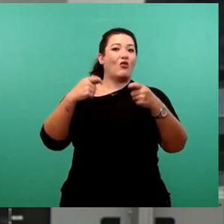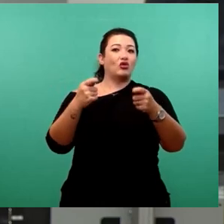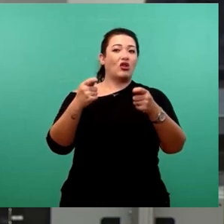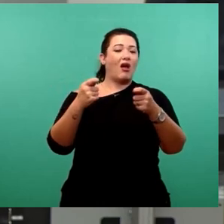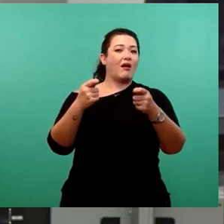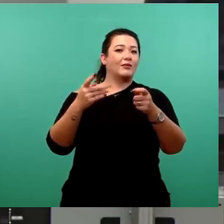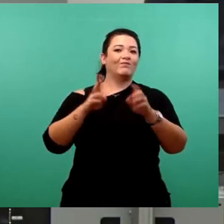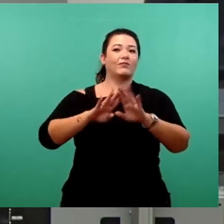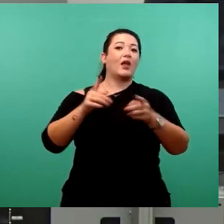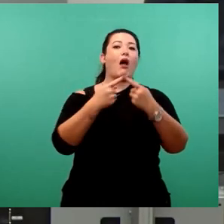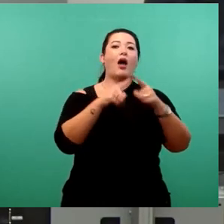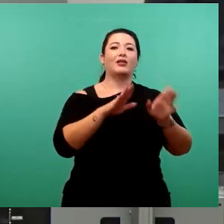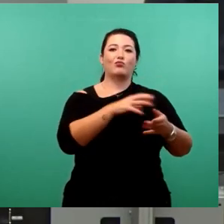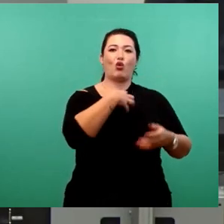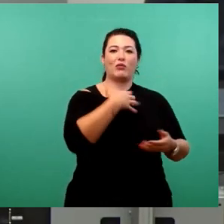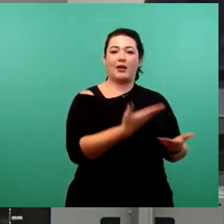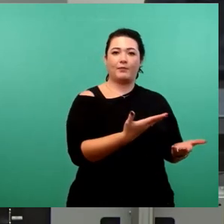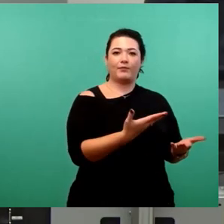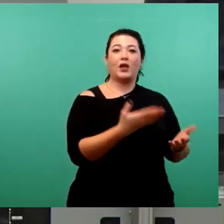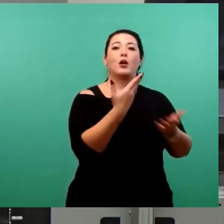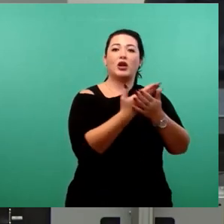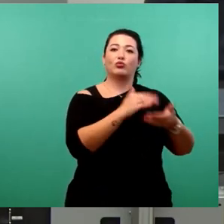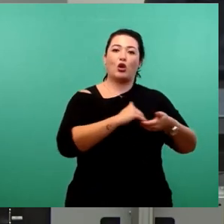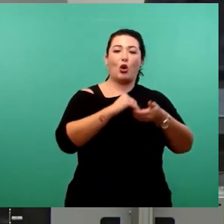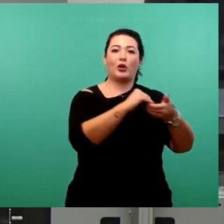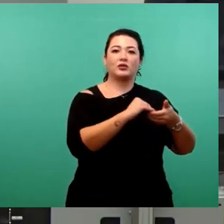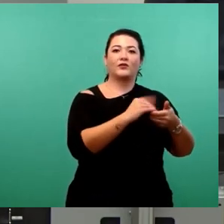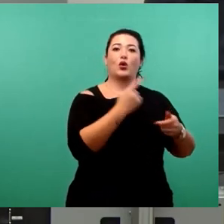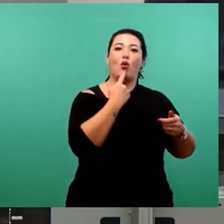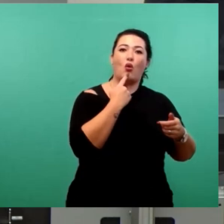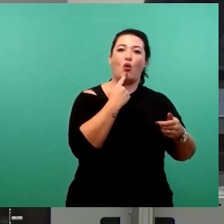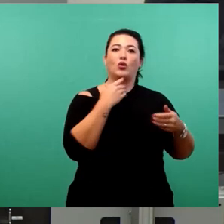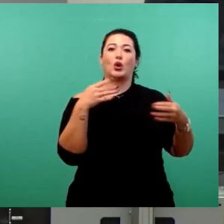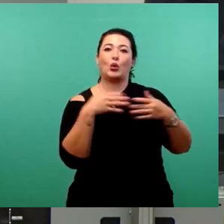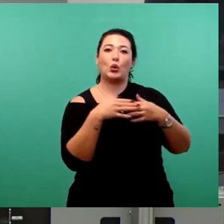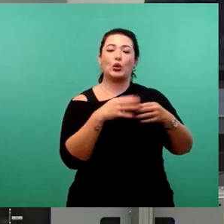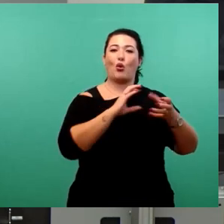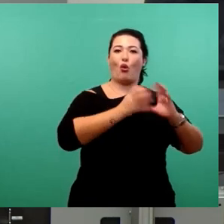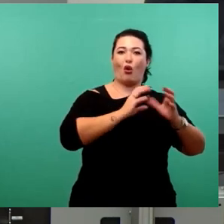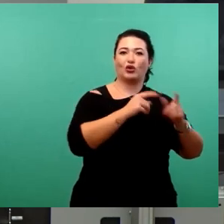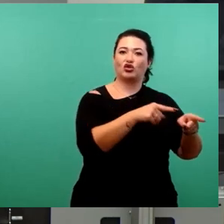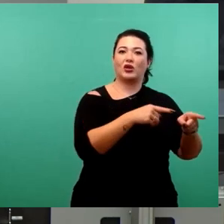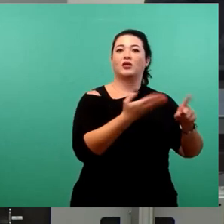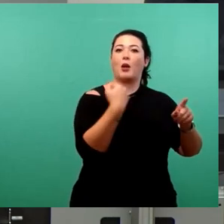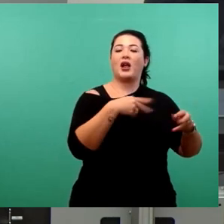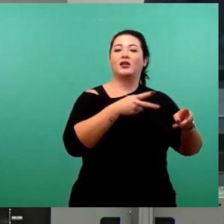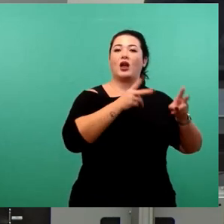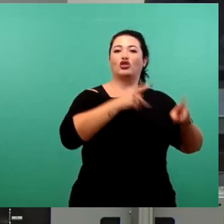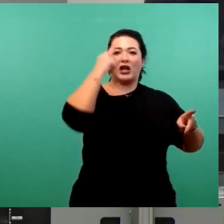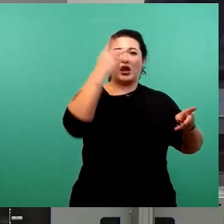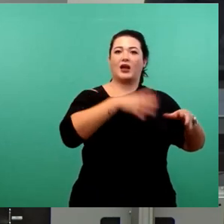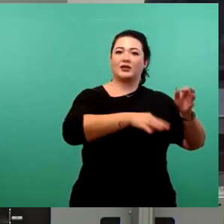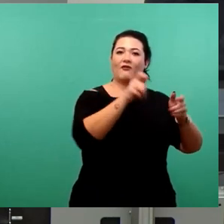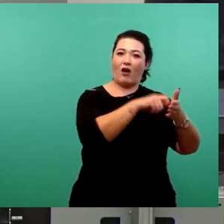Erstens. Die Kooperation von Rot-Grün-Rot-Orange verlor bei der Stadtratswahl 2019 ihre Mehrheit.